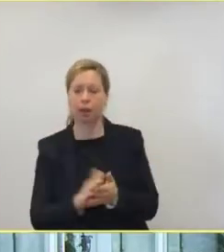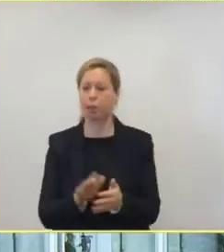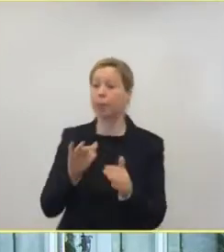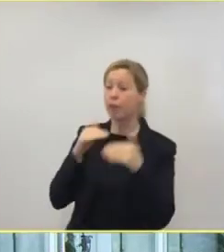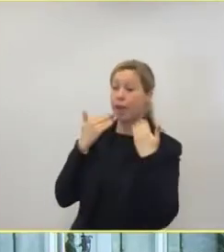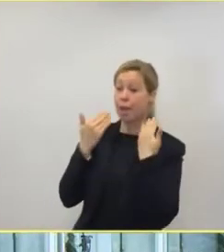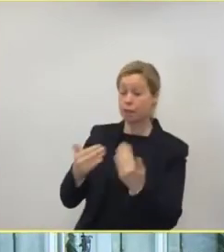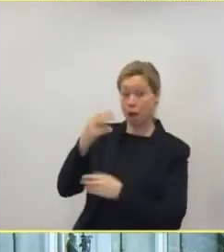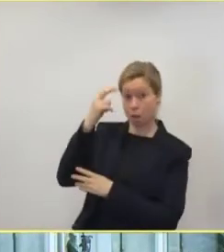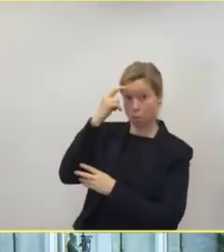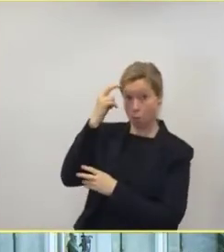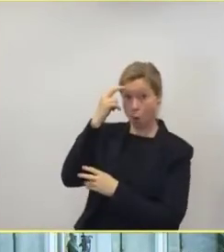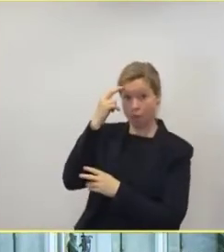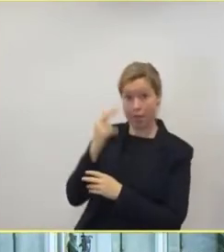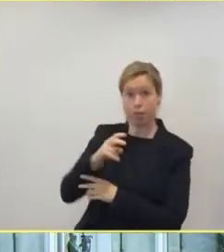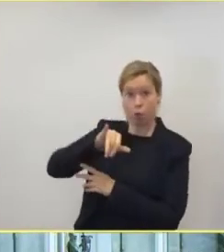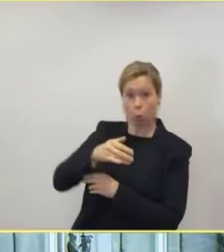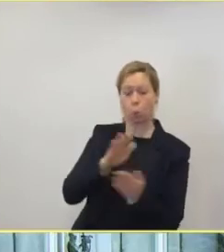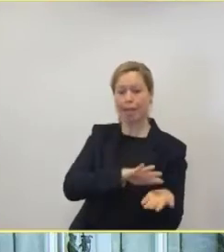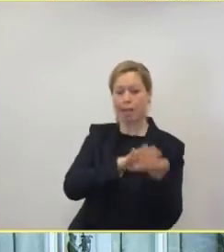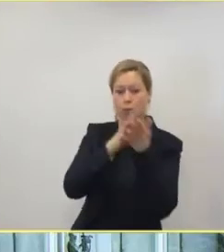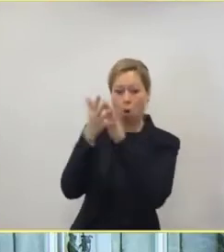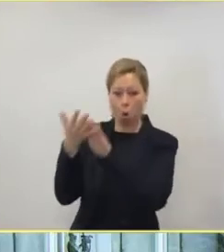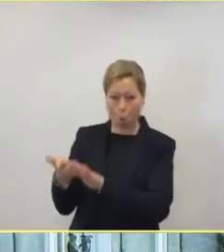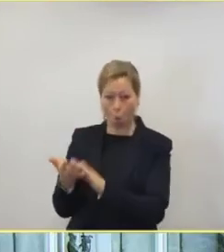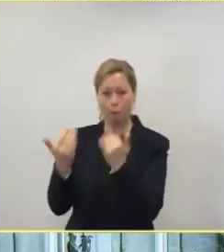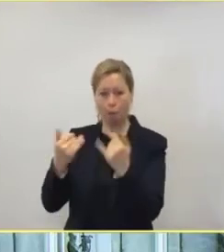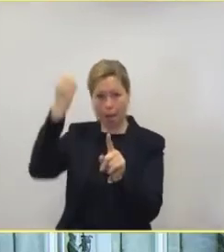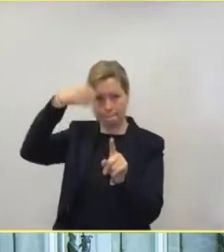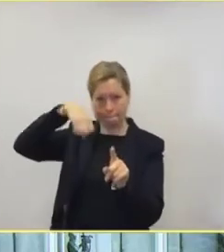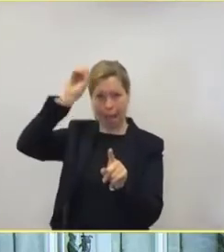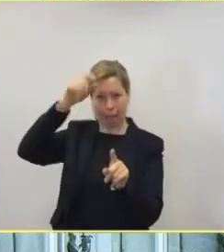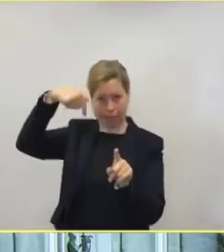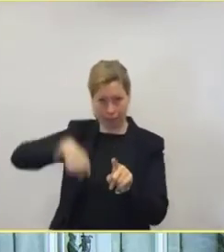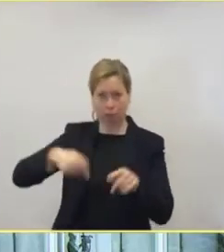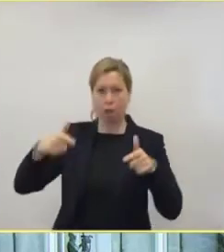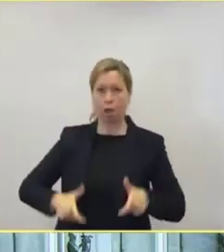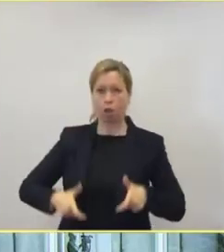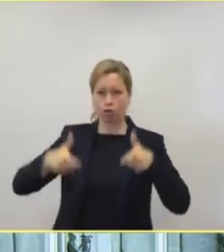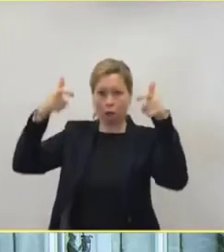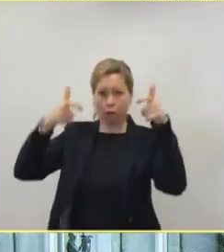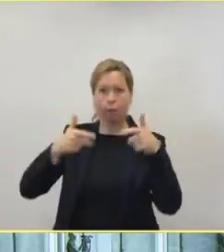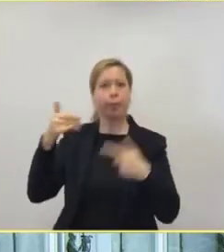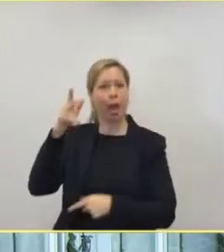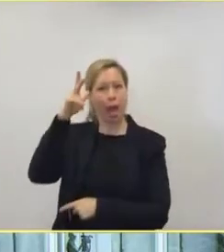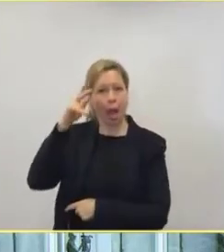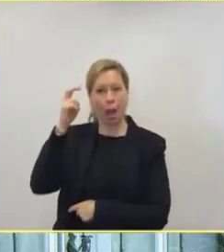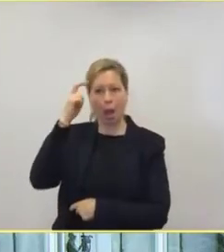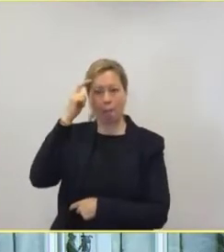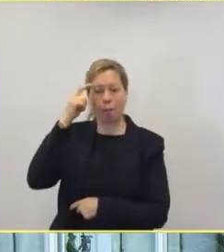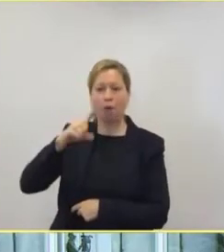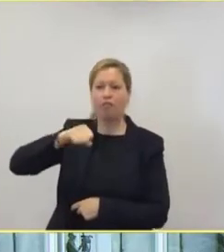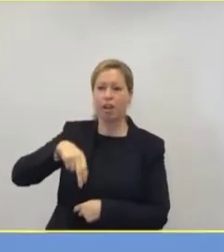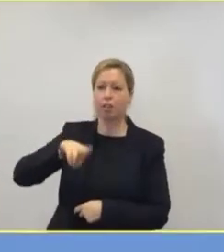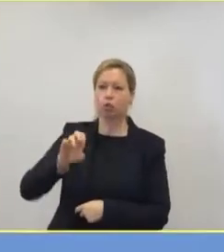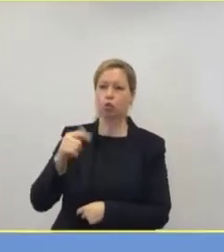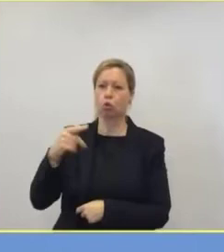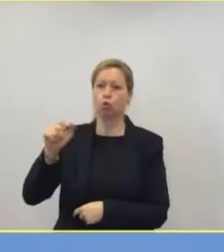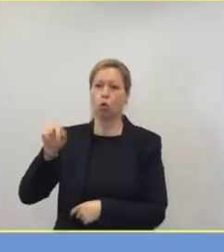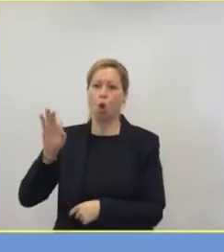Universitätsklinikum Hamburg nach Berlin an die Charité. Und Herr Professor Sudolp hat das Wort. Ja, vielen Dank